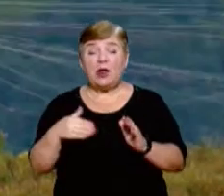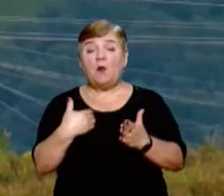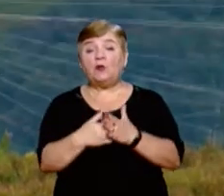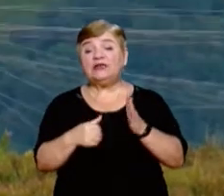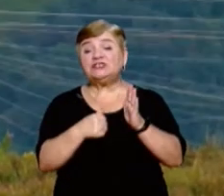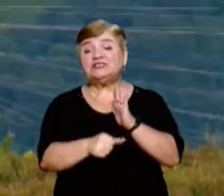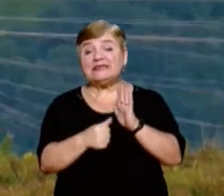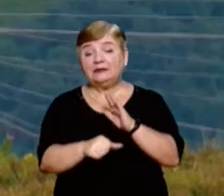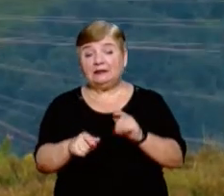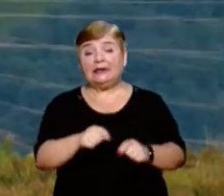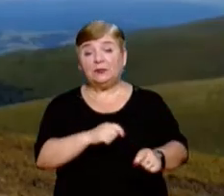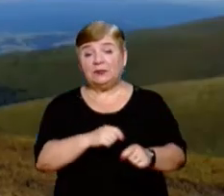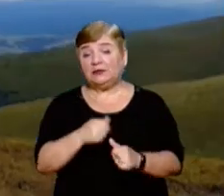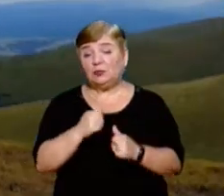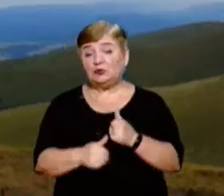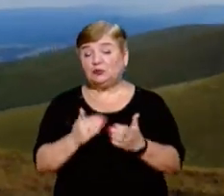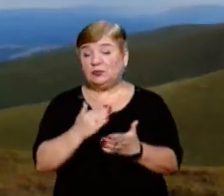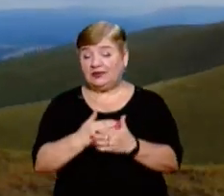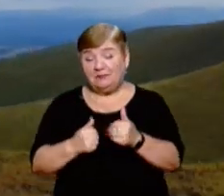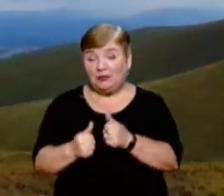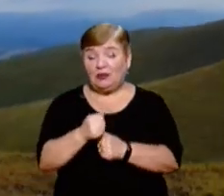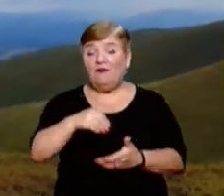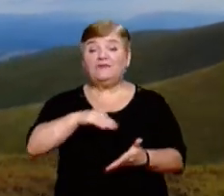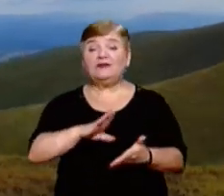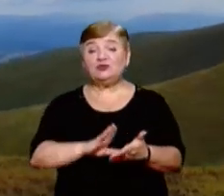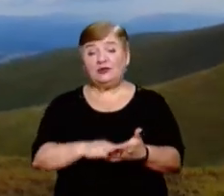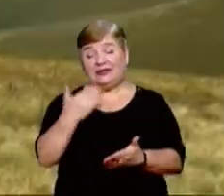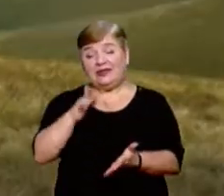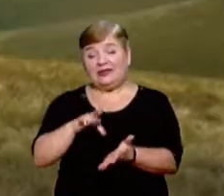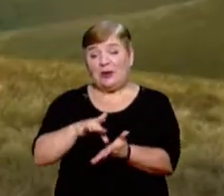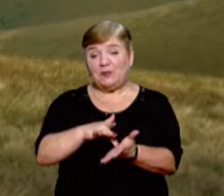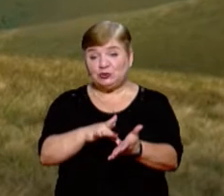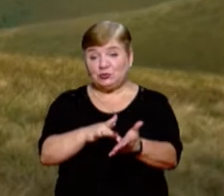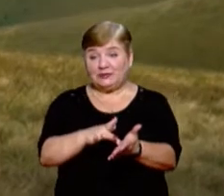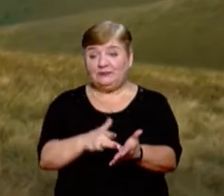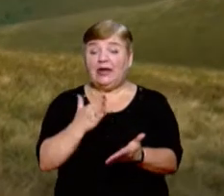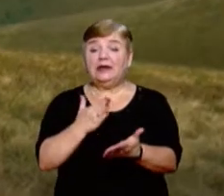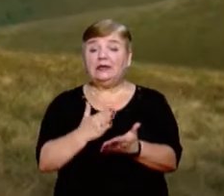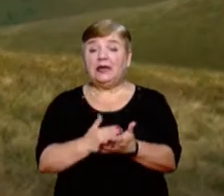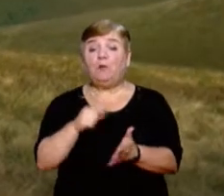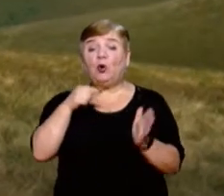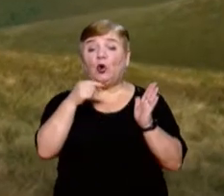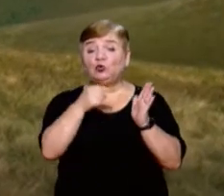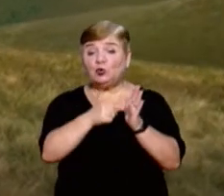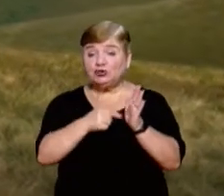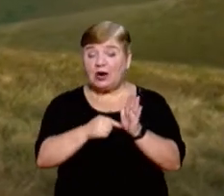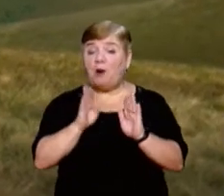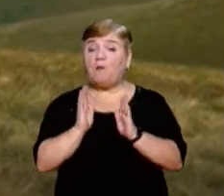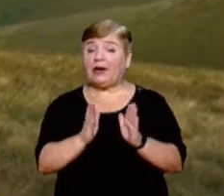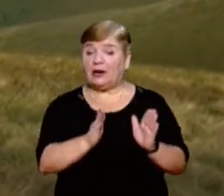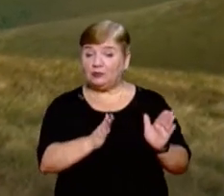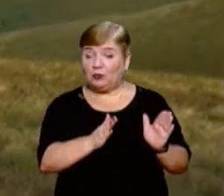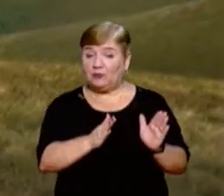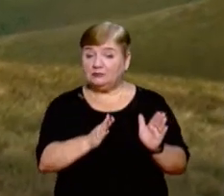кілометрів. Прилади, які є в кожного учасника, фіксують їхній маршрут. І по тих точках, в відповідному порядку,